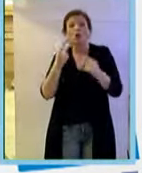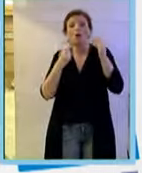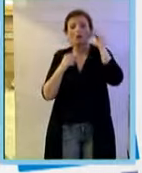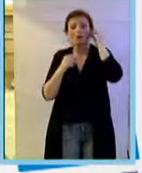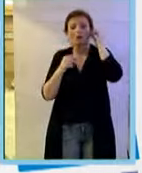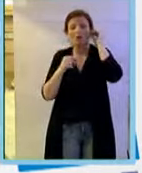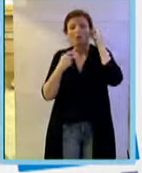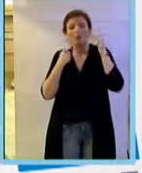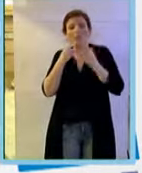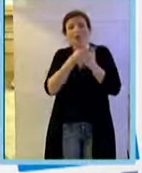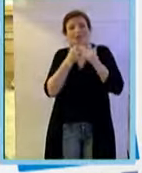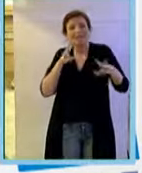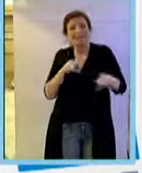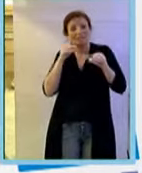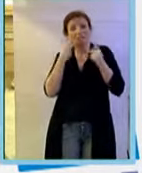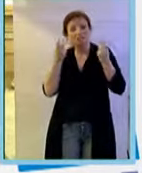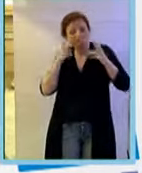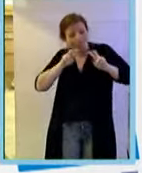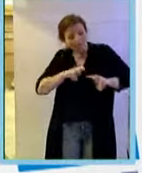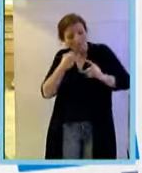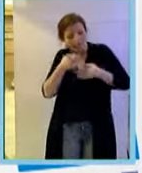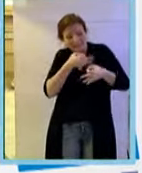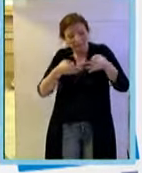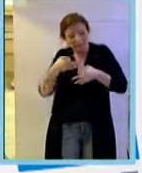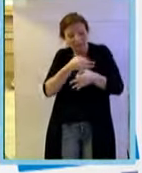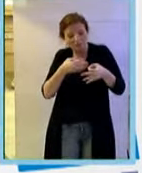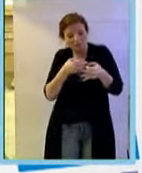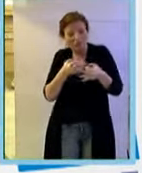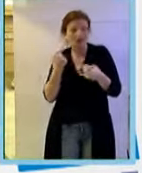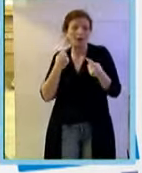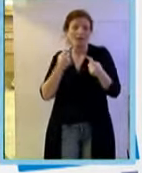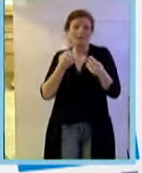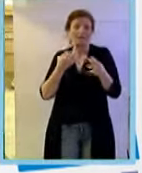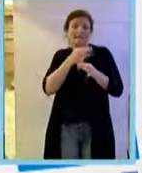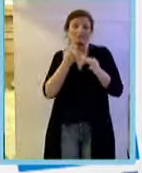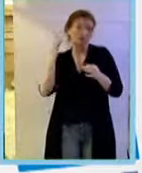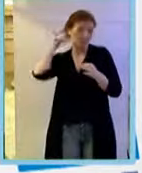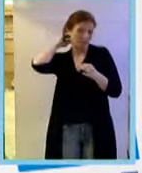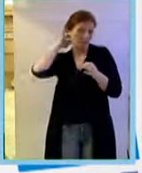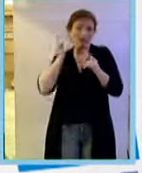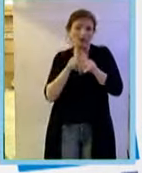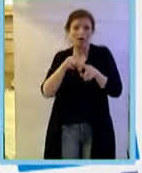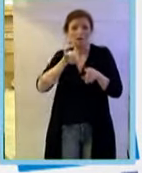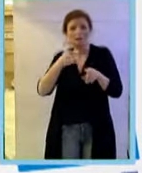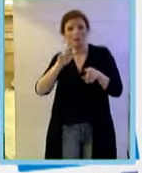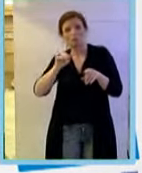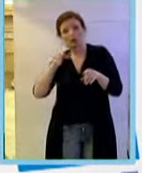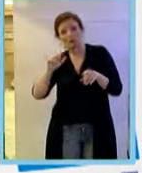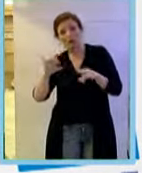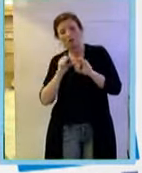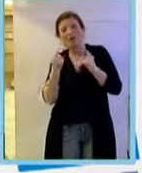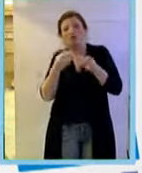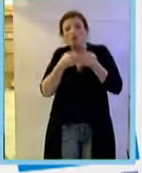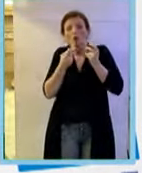le cellule nella ghiandola pituitaria. Vengono chiamate cellule follicolari.